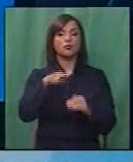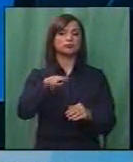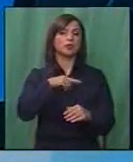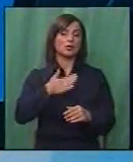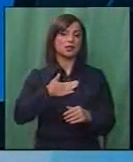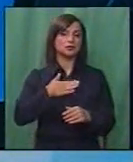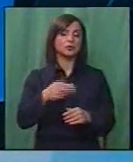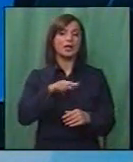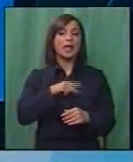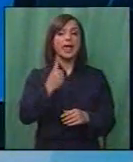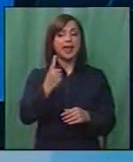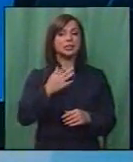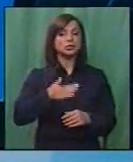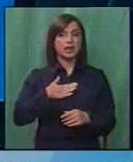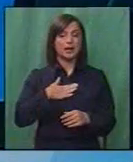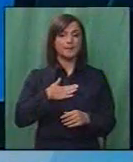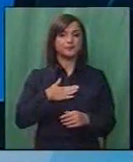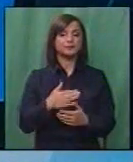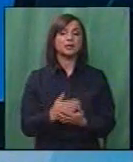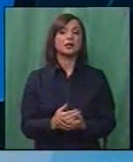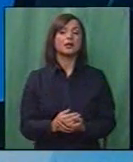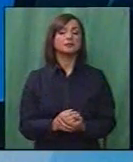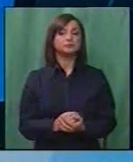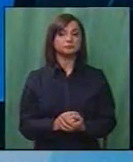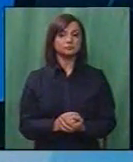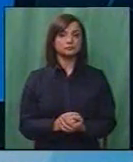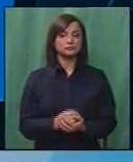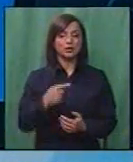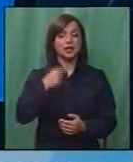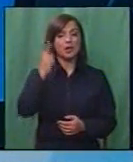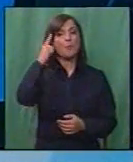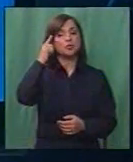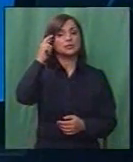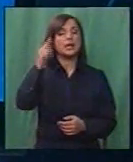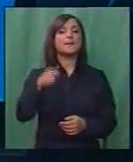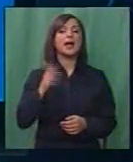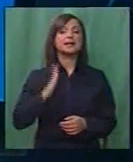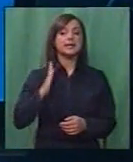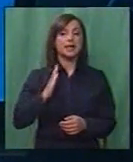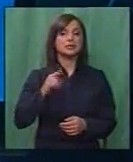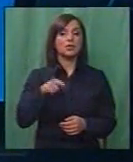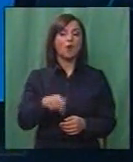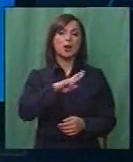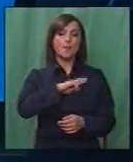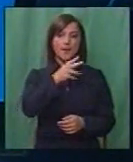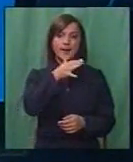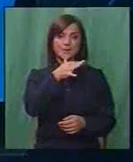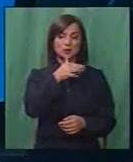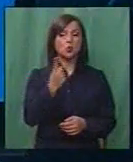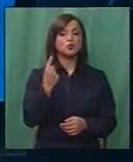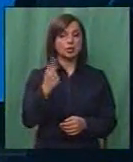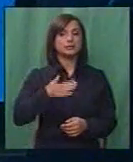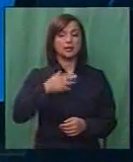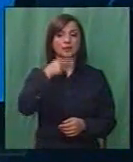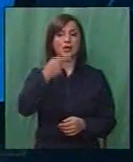стојат на располагање. Едно сакав да ги посетам граѓаните во Р. Македонија